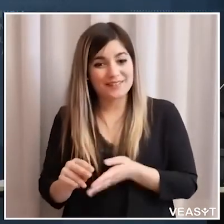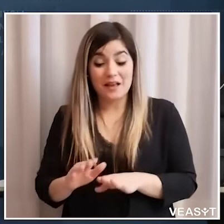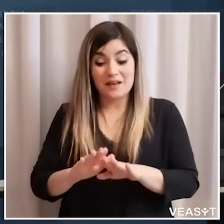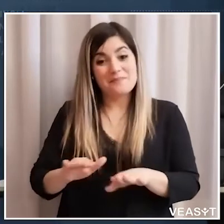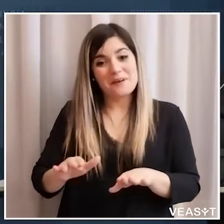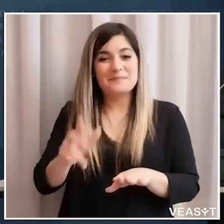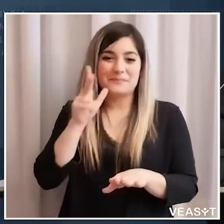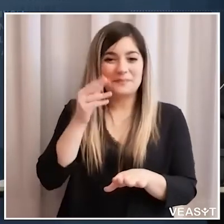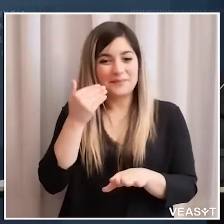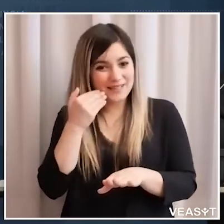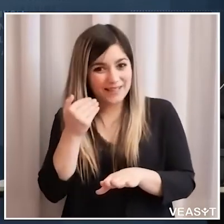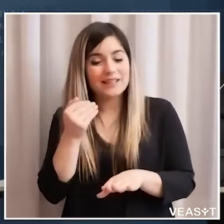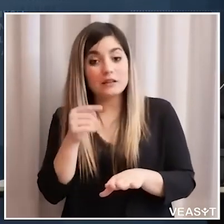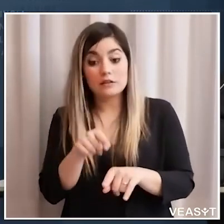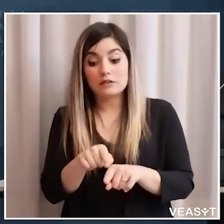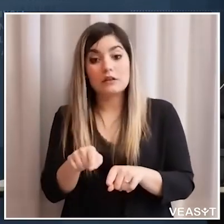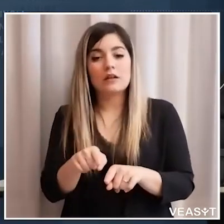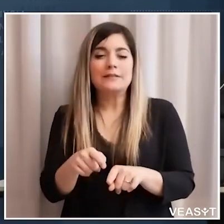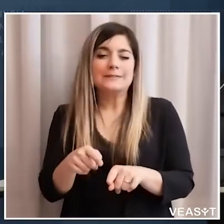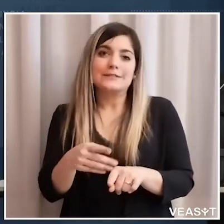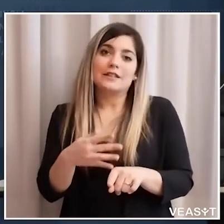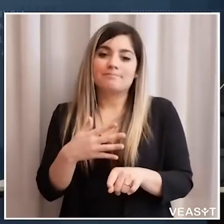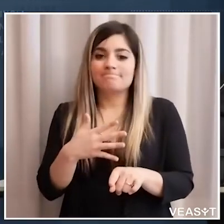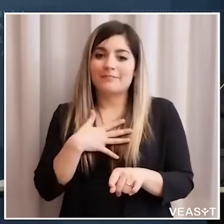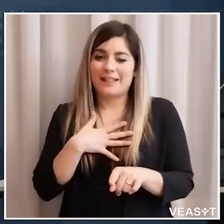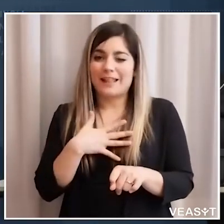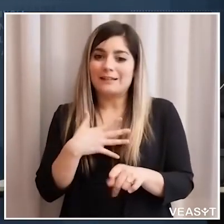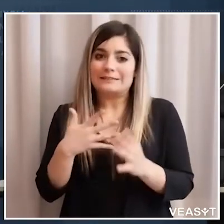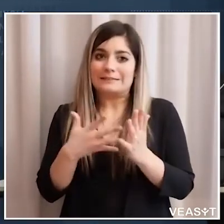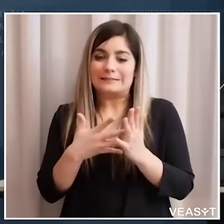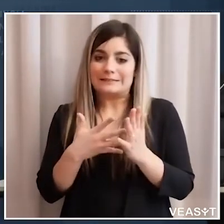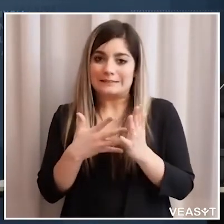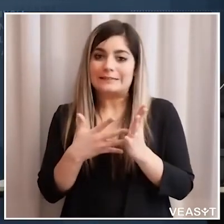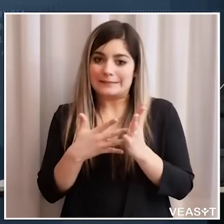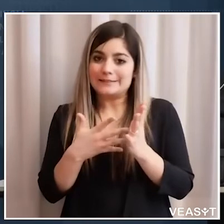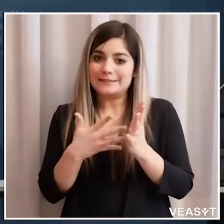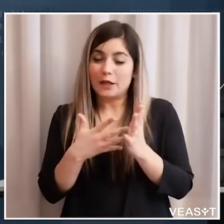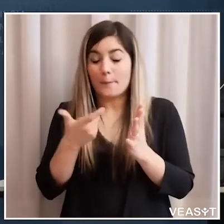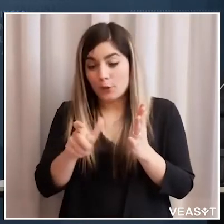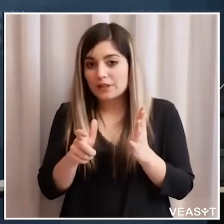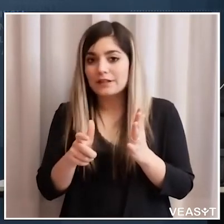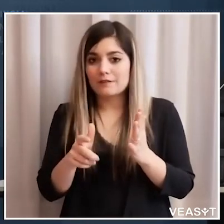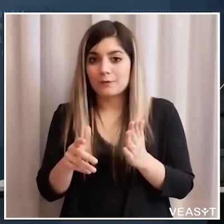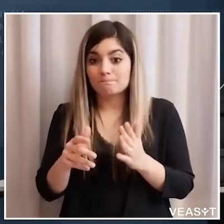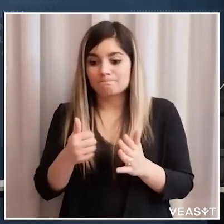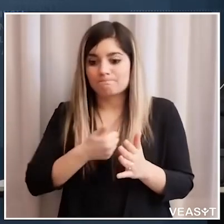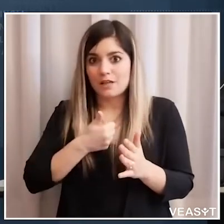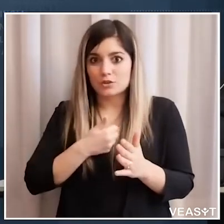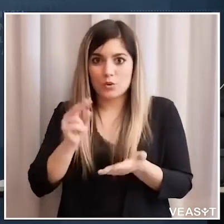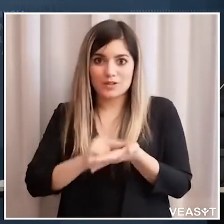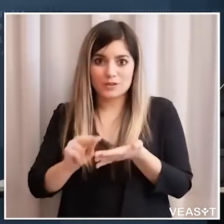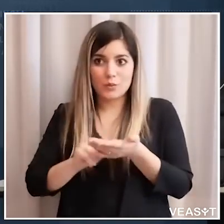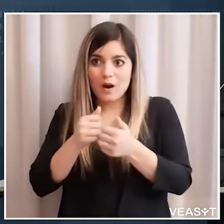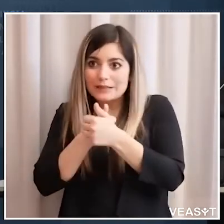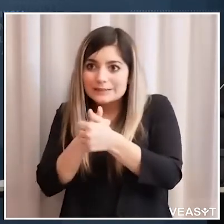e le ragazzine chiaramente essendo in una fascia un po' particolare è difficile pensare che possono stare a casa da soli e seguire le